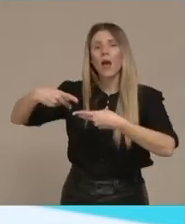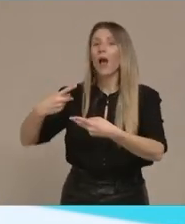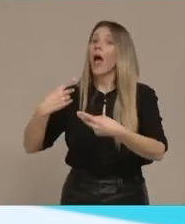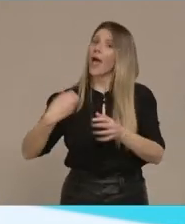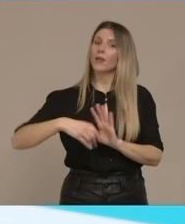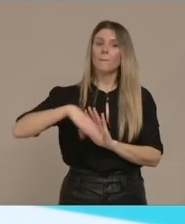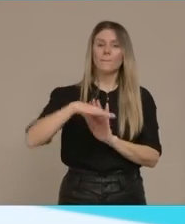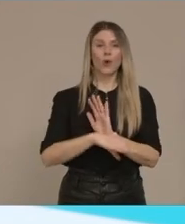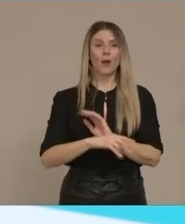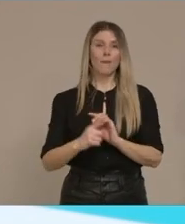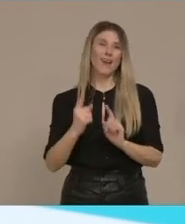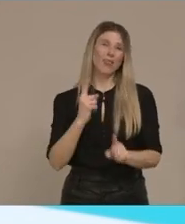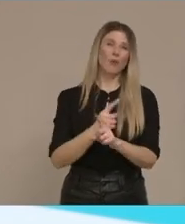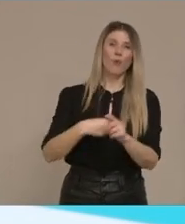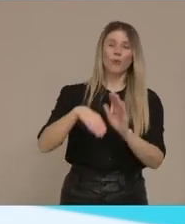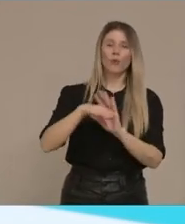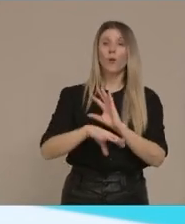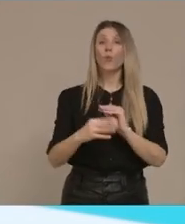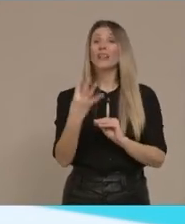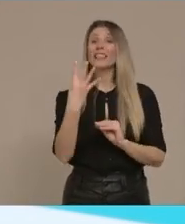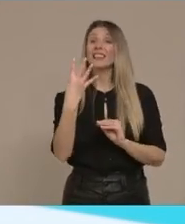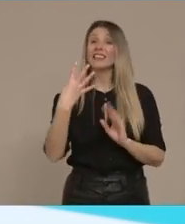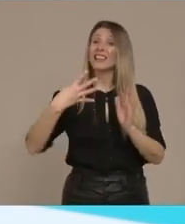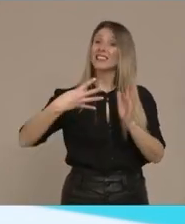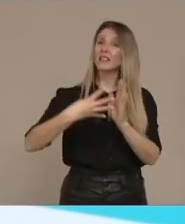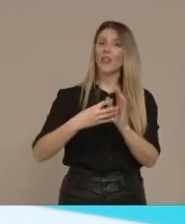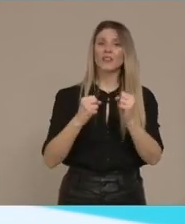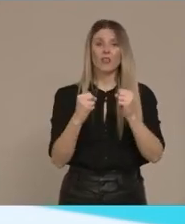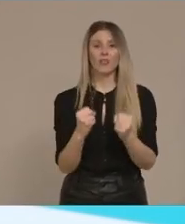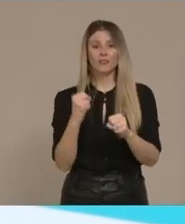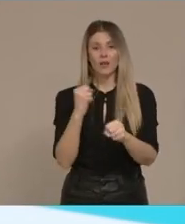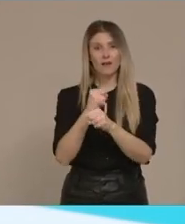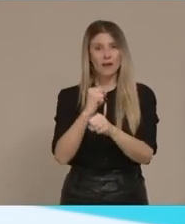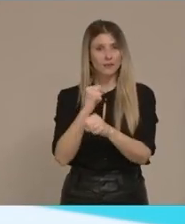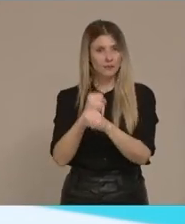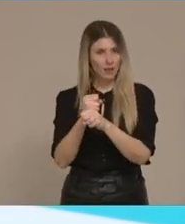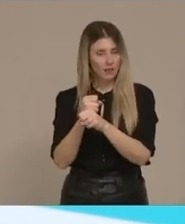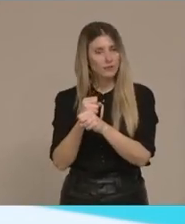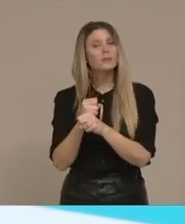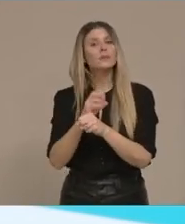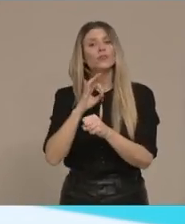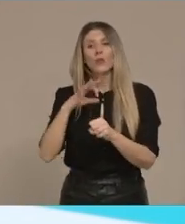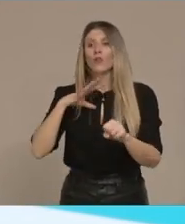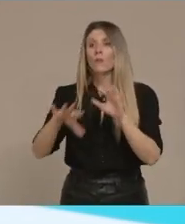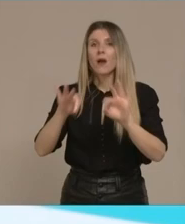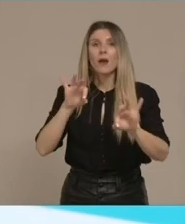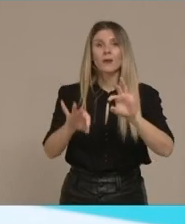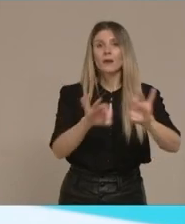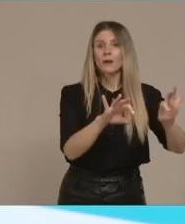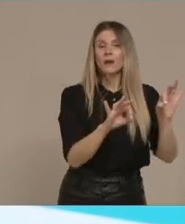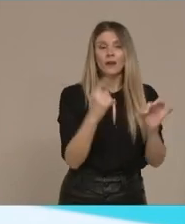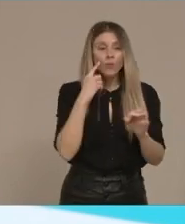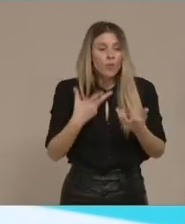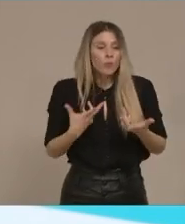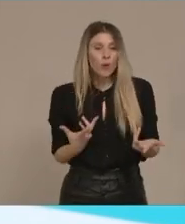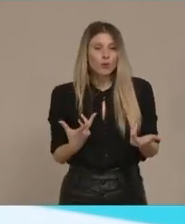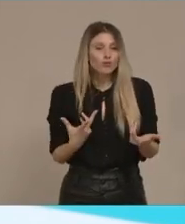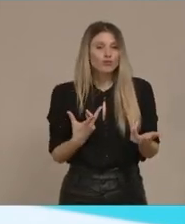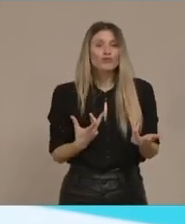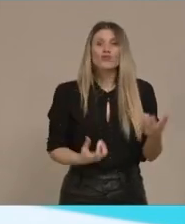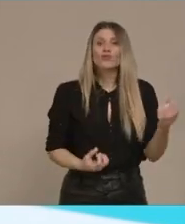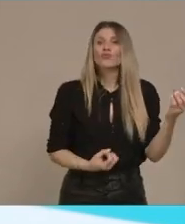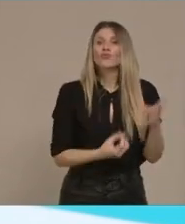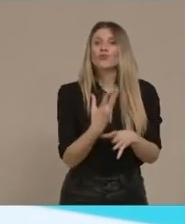Τεσσάρων χιλιάδων θέσεων εργασίας Τους δέκα εκατομμυρίων Για να δούμε πώς μπορούμε να δημιουργήσουμε νέες θέσεις Πέρα και πάνω